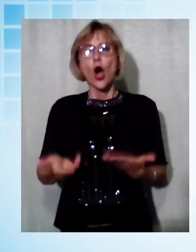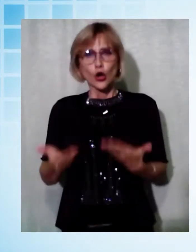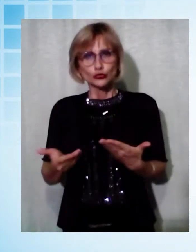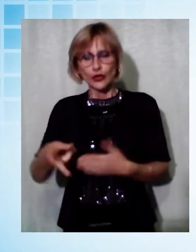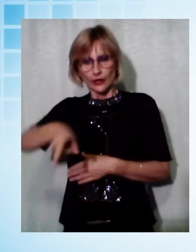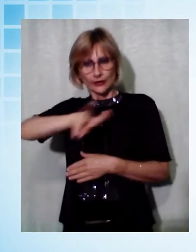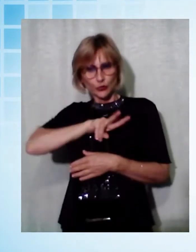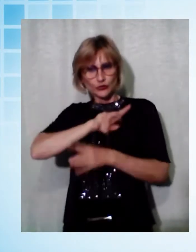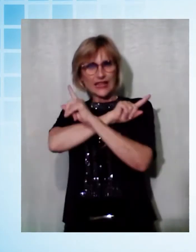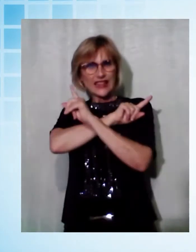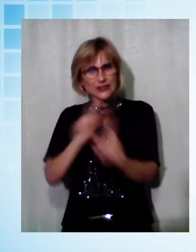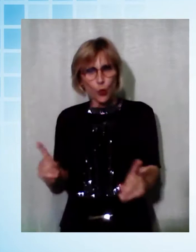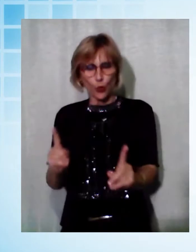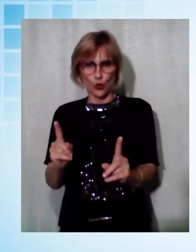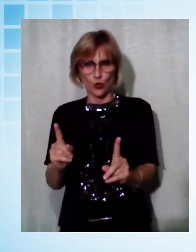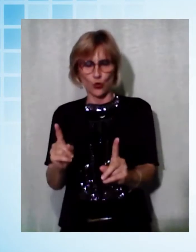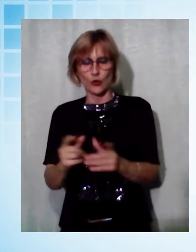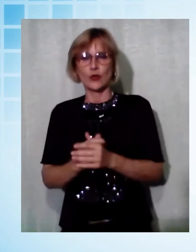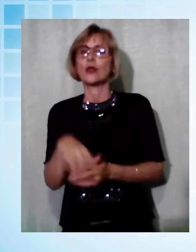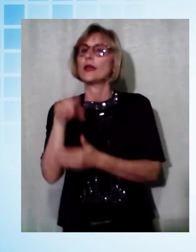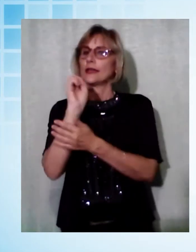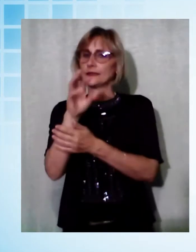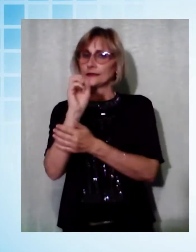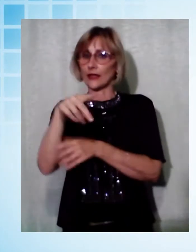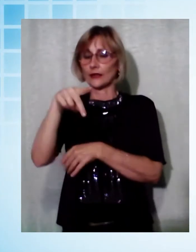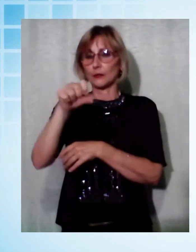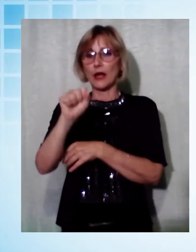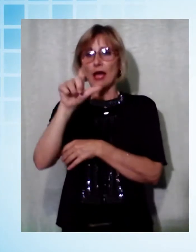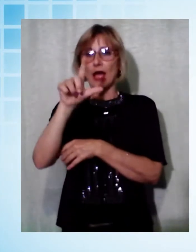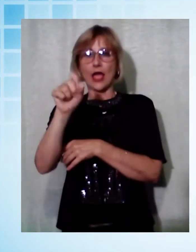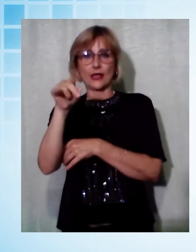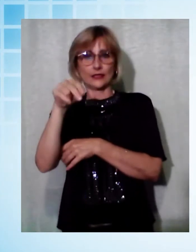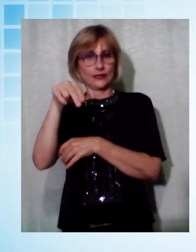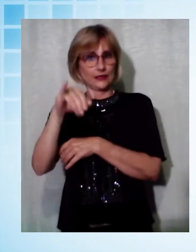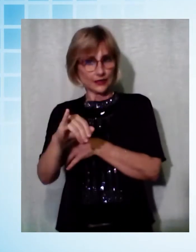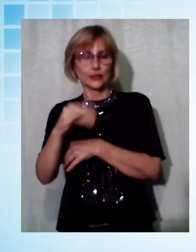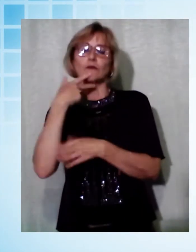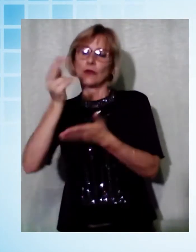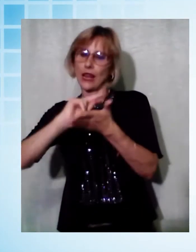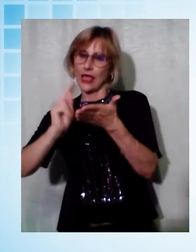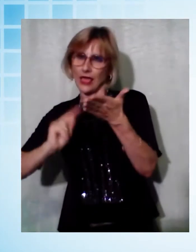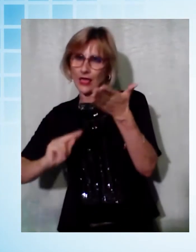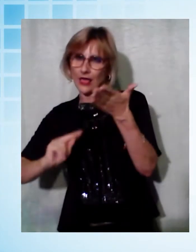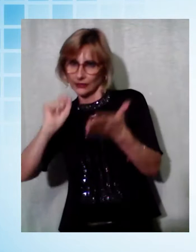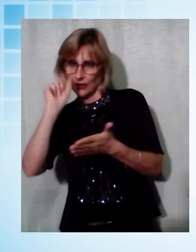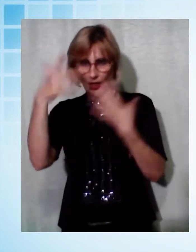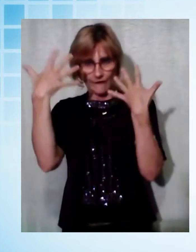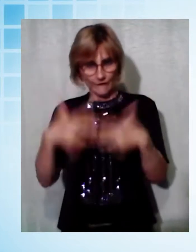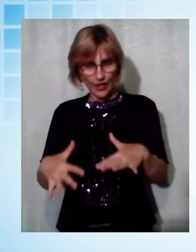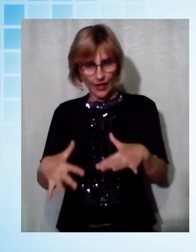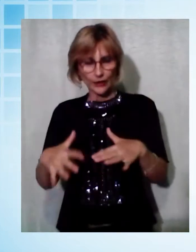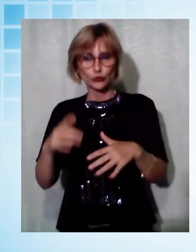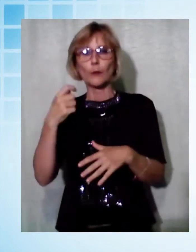ha risposto nessuno. Gli insegnanti del Paladini hanno espresso il loro dissenso con una lettera, adesso scendono in campo anche i genitori.